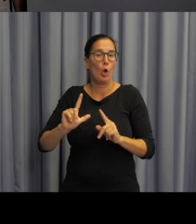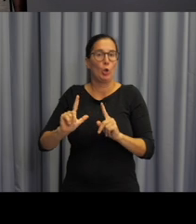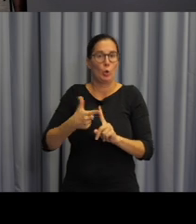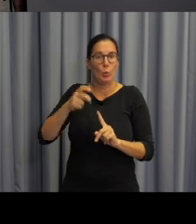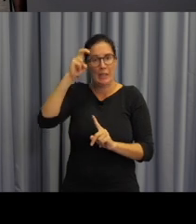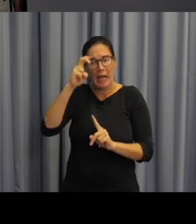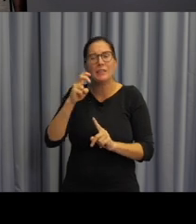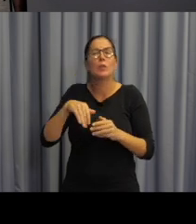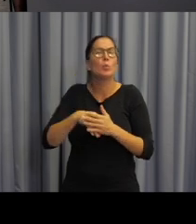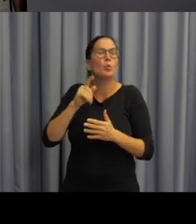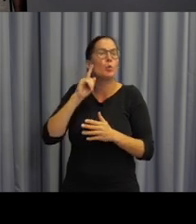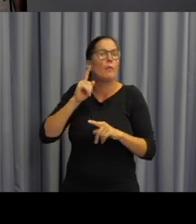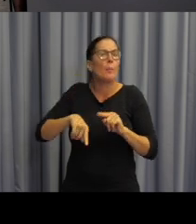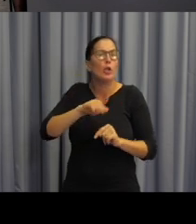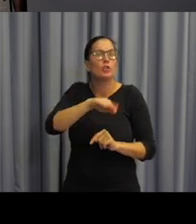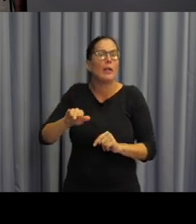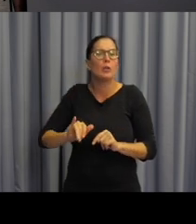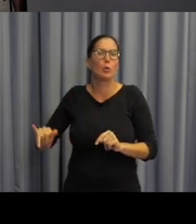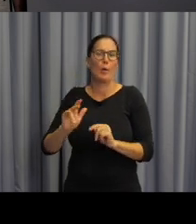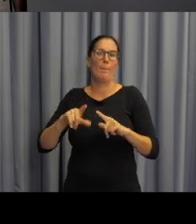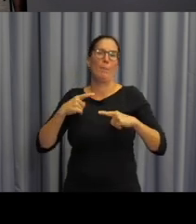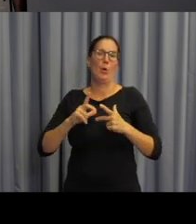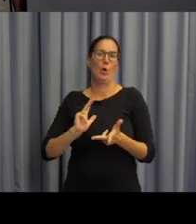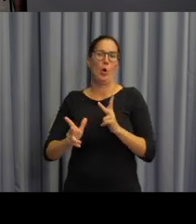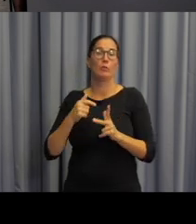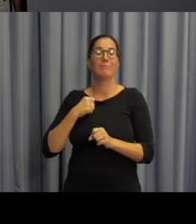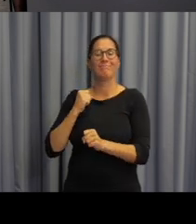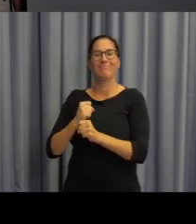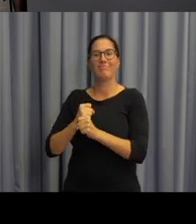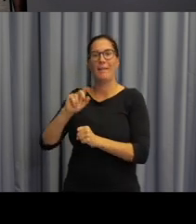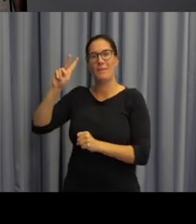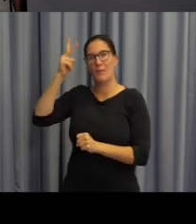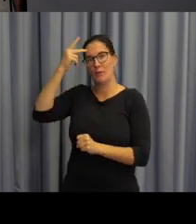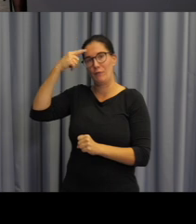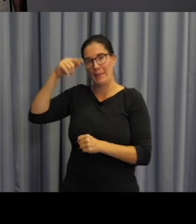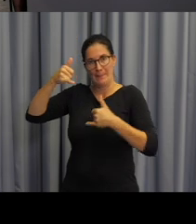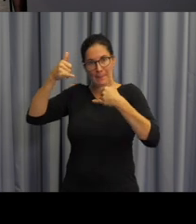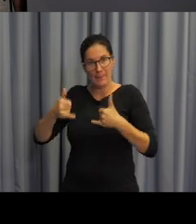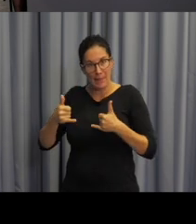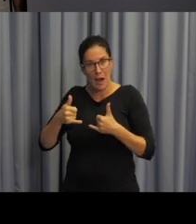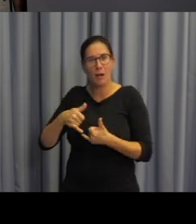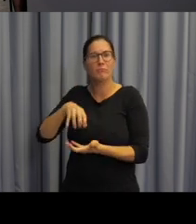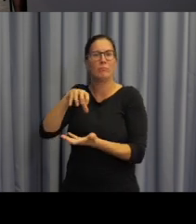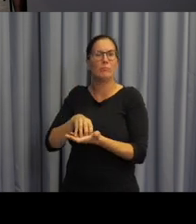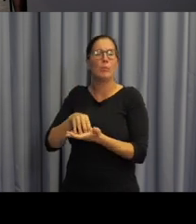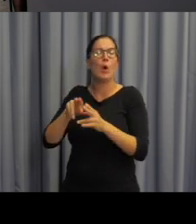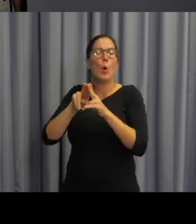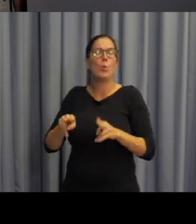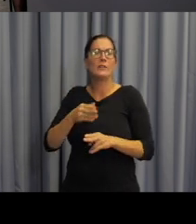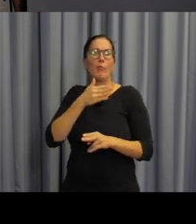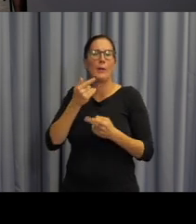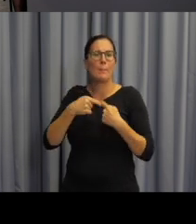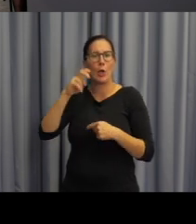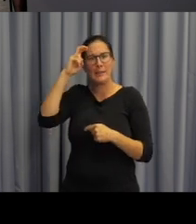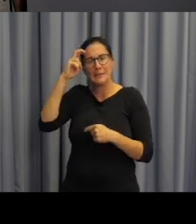konkrétně u uživatelů českého znakového jazyka. Pracuji na Filozofické fakultě v Praze v ústavu bohemistiky pro cizince